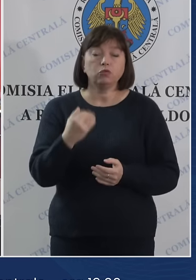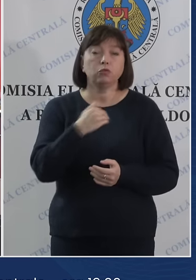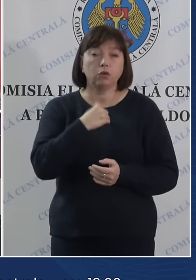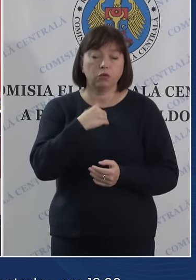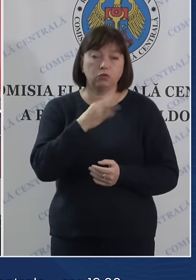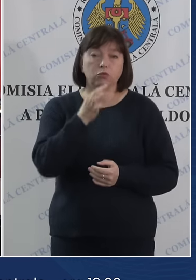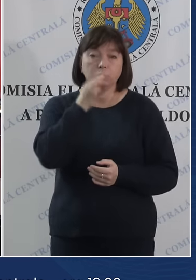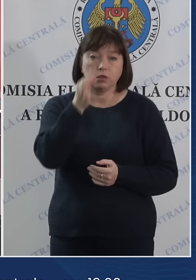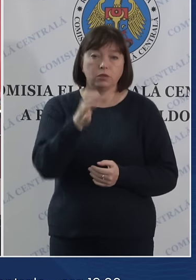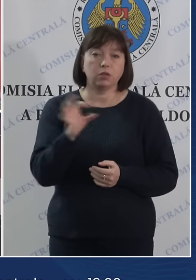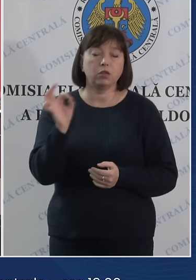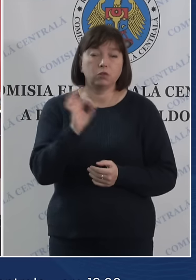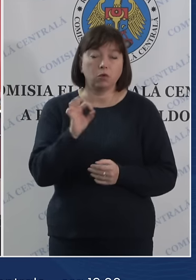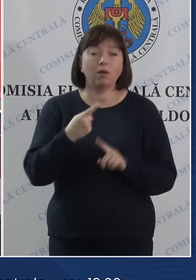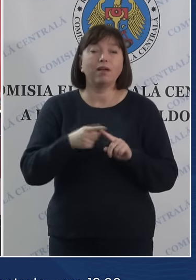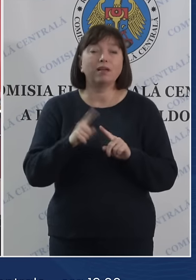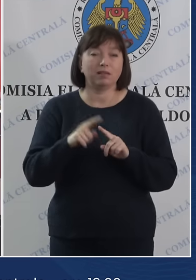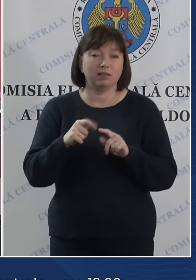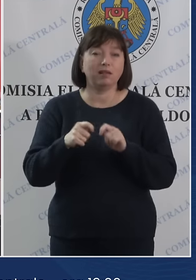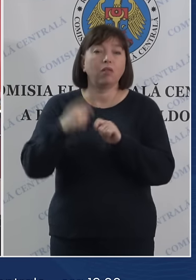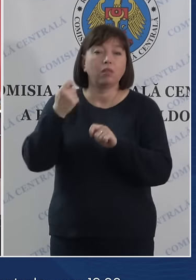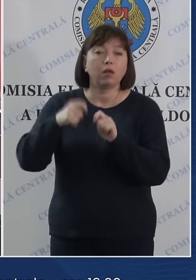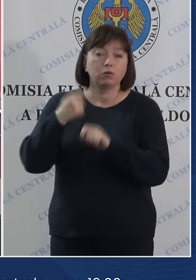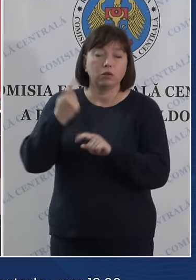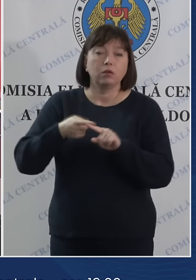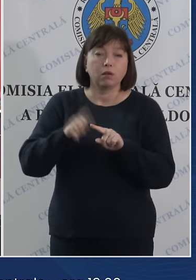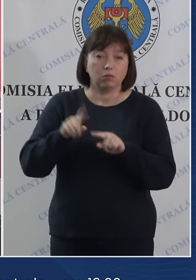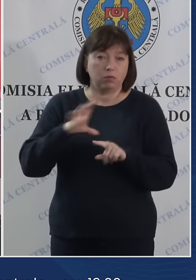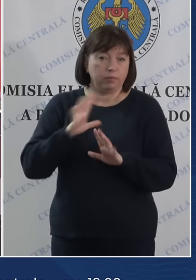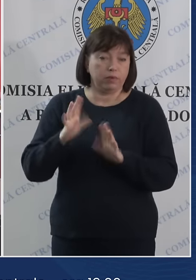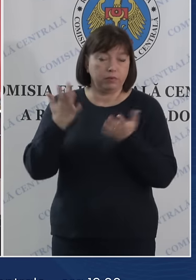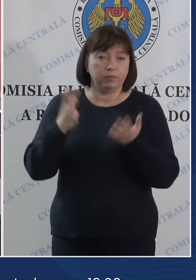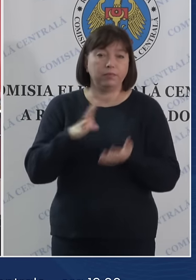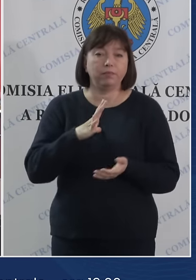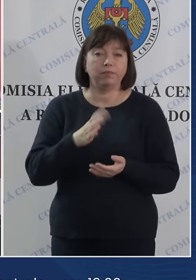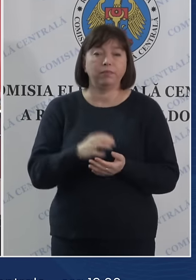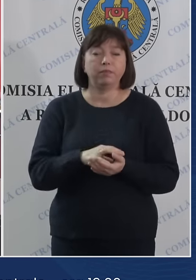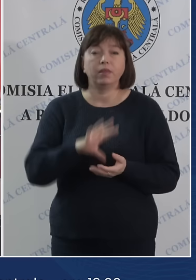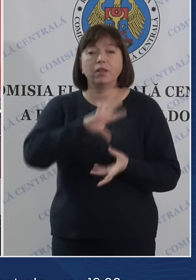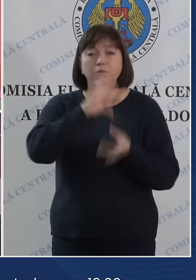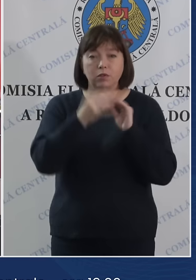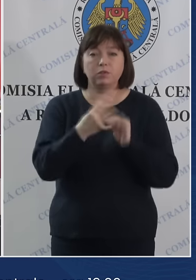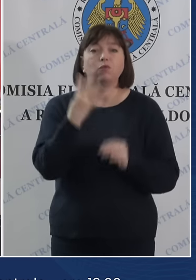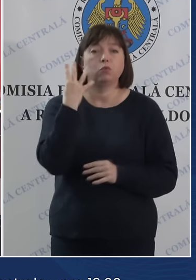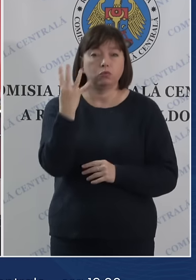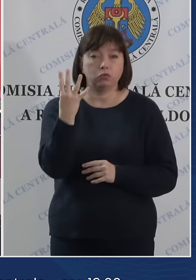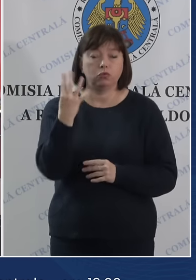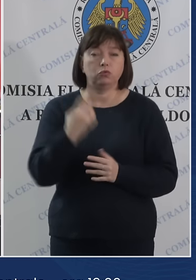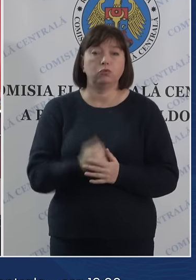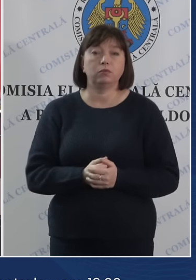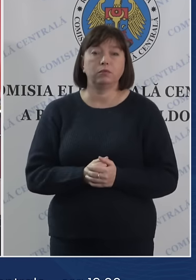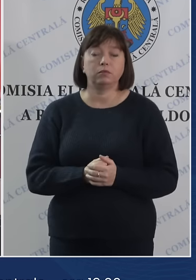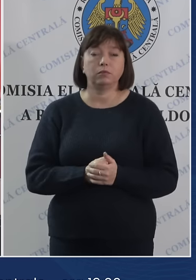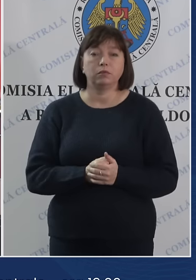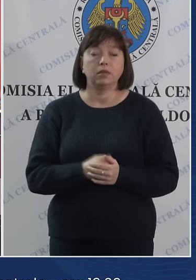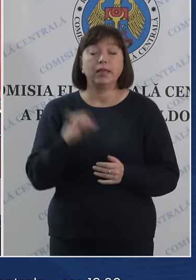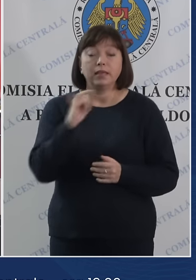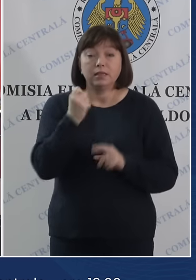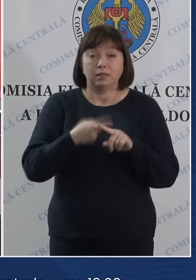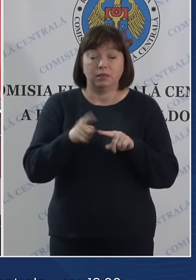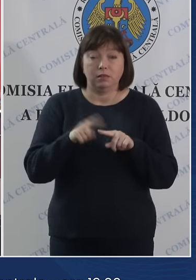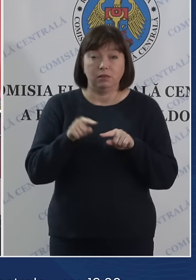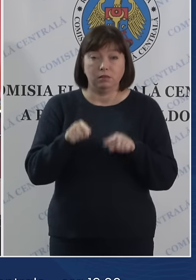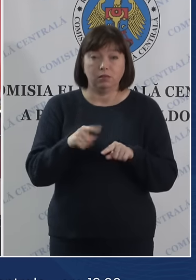vorbesc despre incidentele care au avut loc, au fost înregistrate în total patru, dintre care